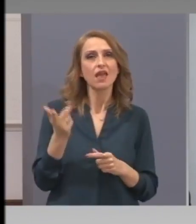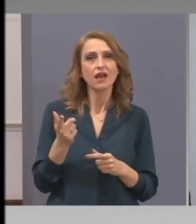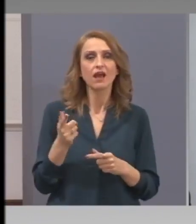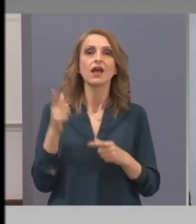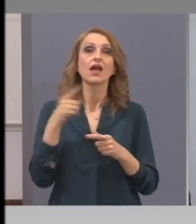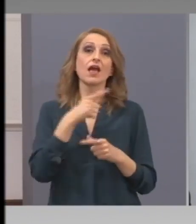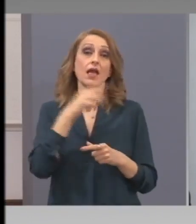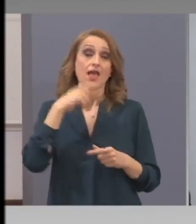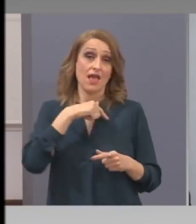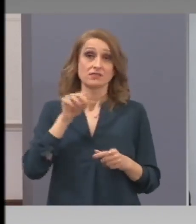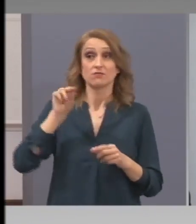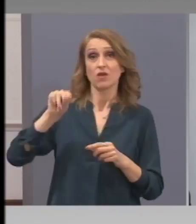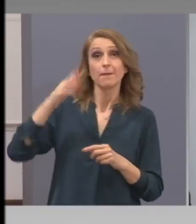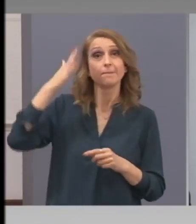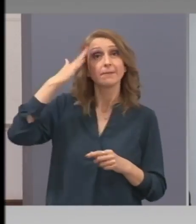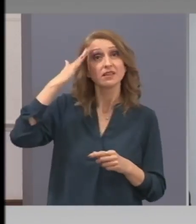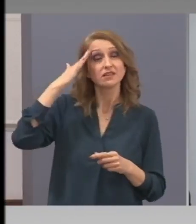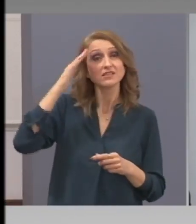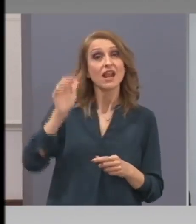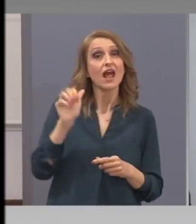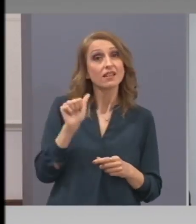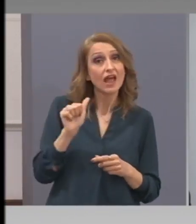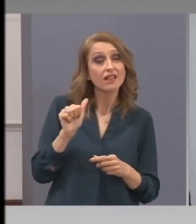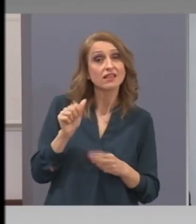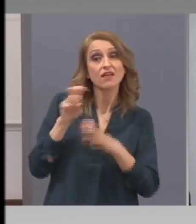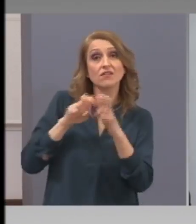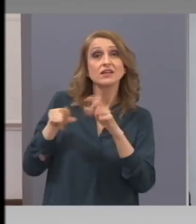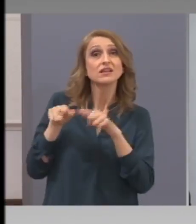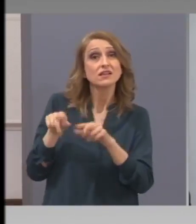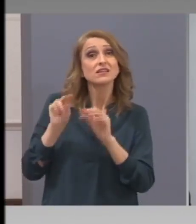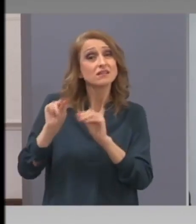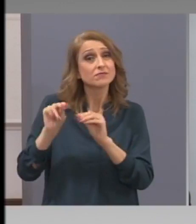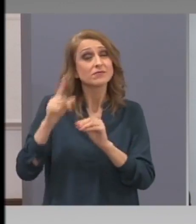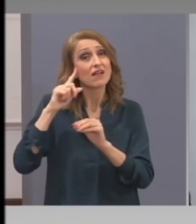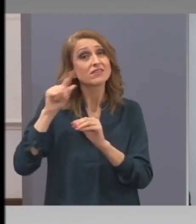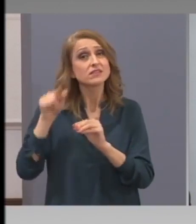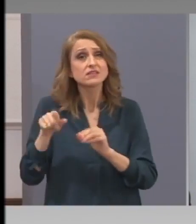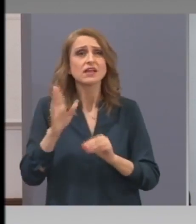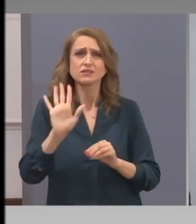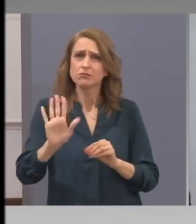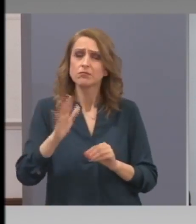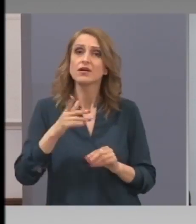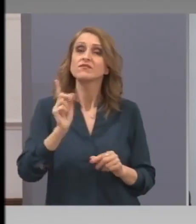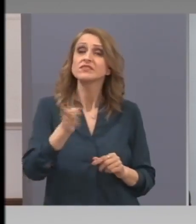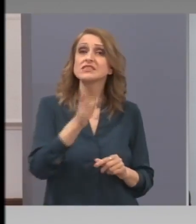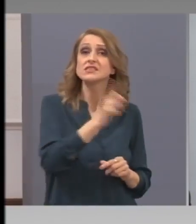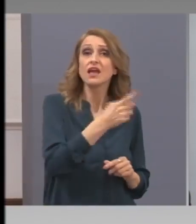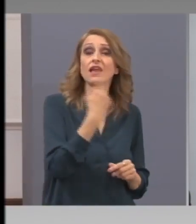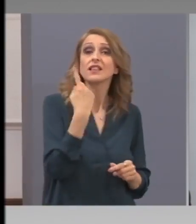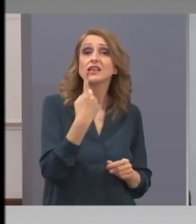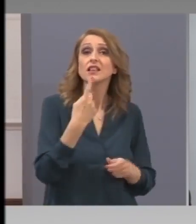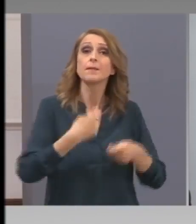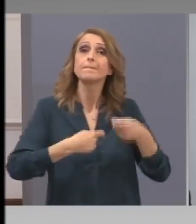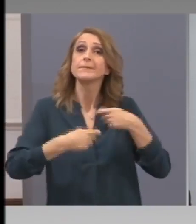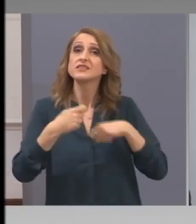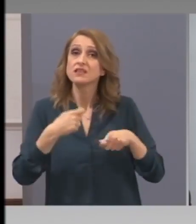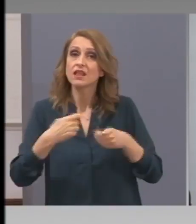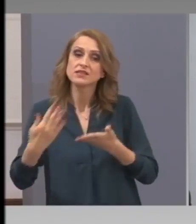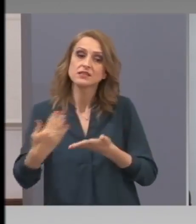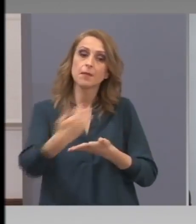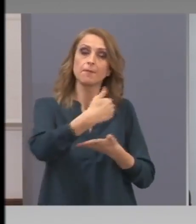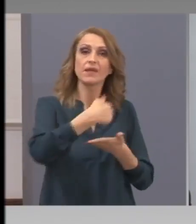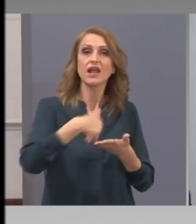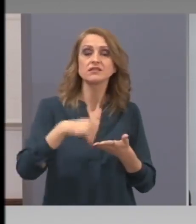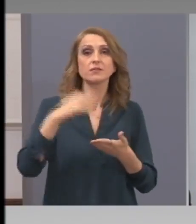издири, лично да му каже до кога, как. всяка една фирма, всеки един бизнес, през Мистерство на економиката, през всички